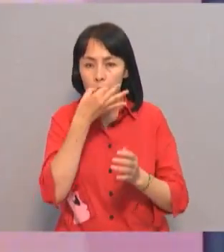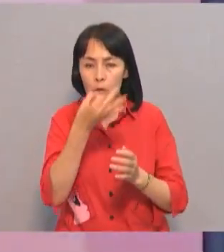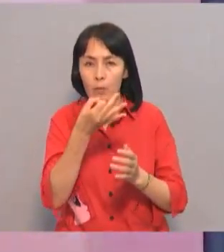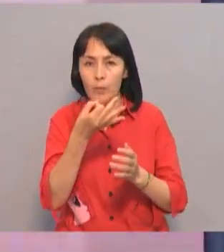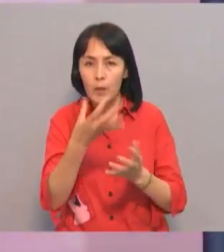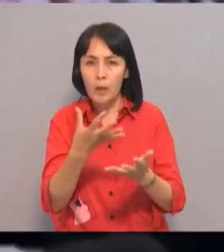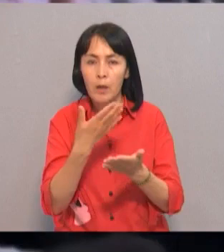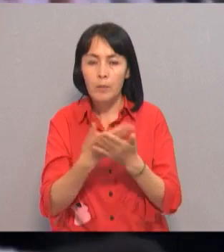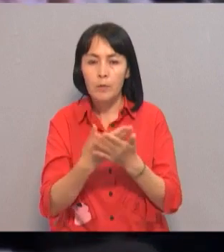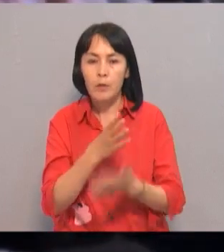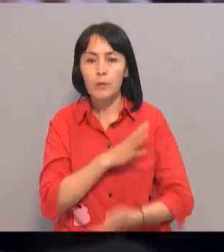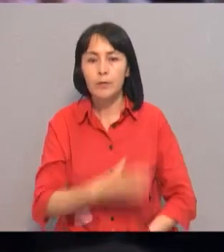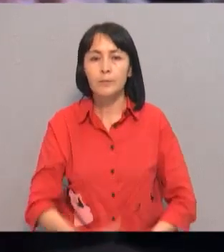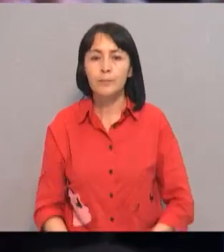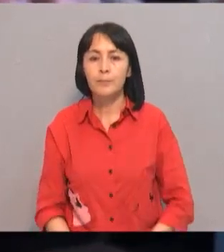ұсыныстарын ортаға салды.